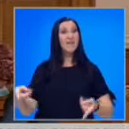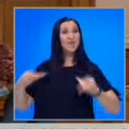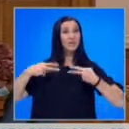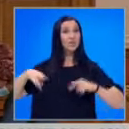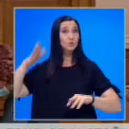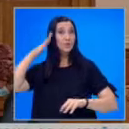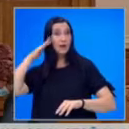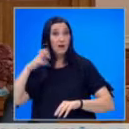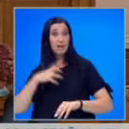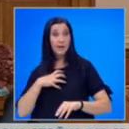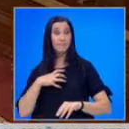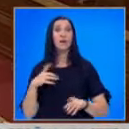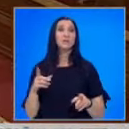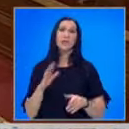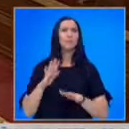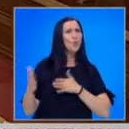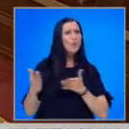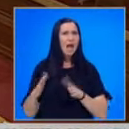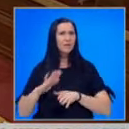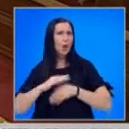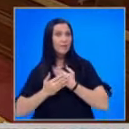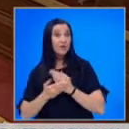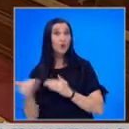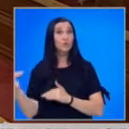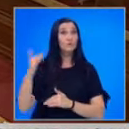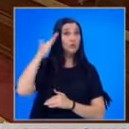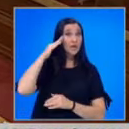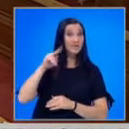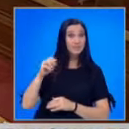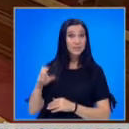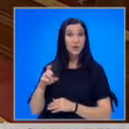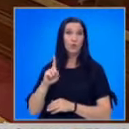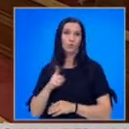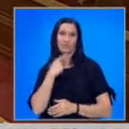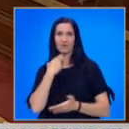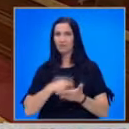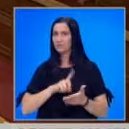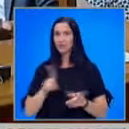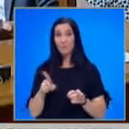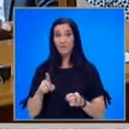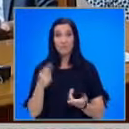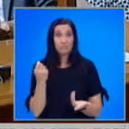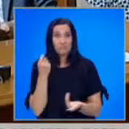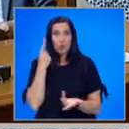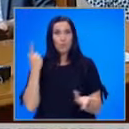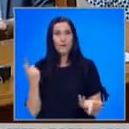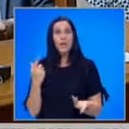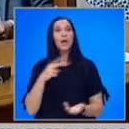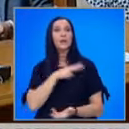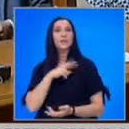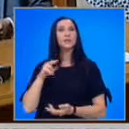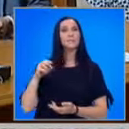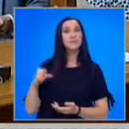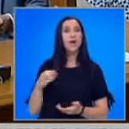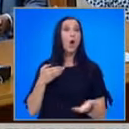са до някъде оправдани. Когато издат обаче от страна на ДПС, които твърдят, че не са управлявали, будат недоумени. Лидерът на ДПС